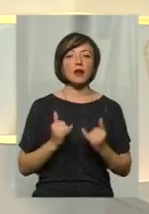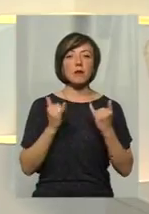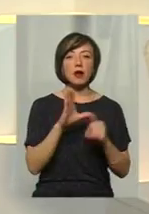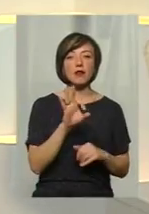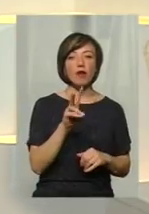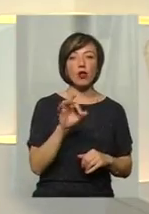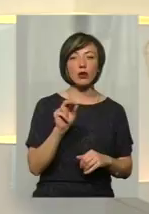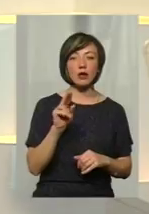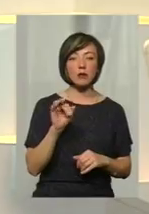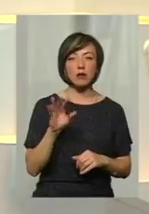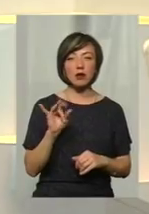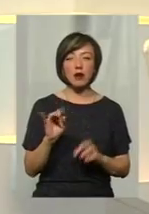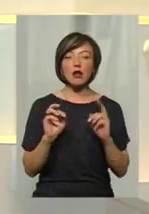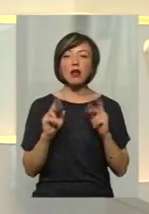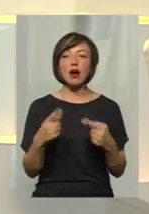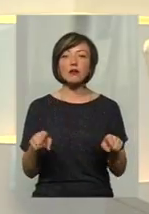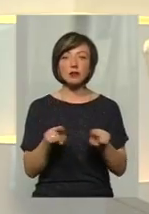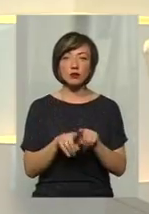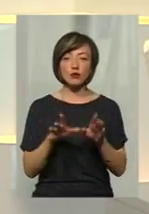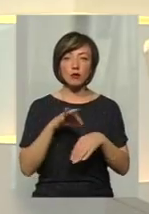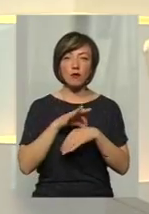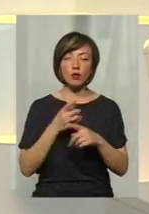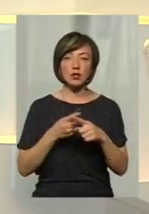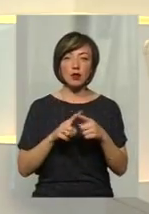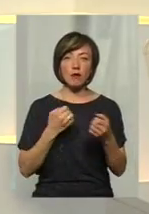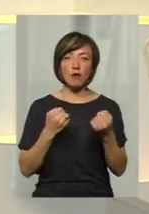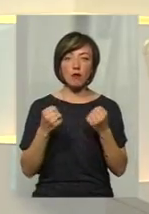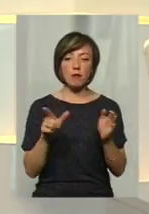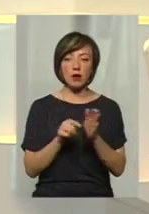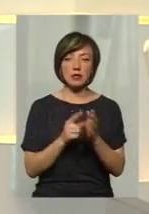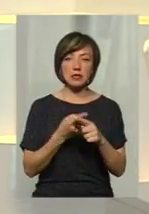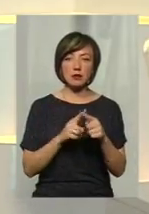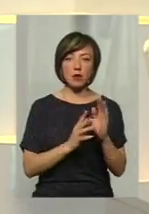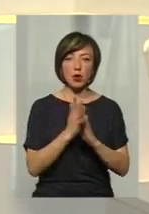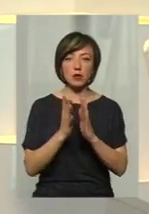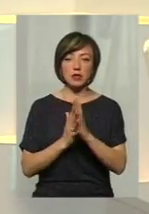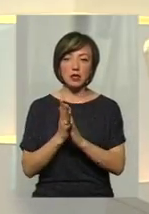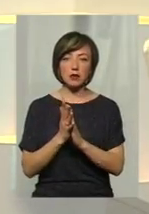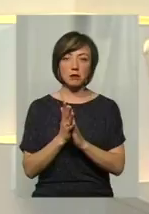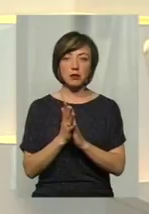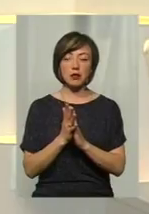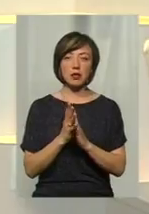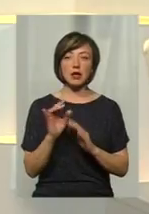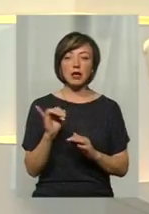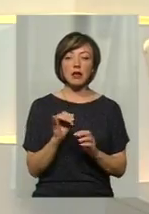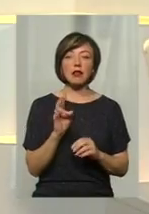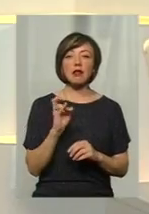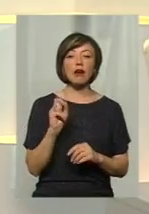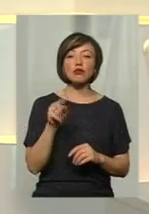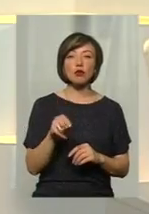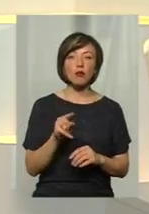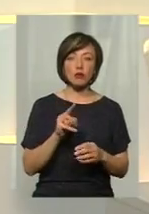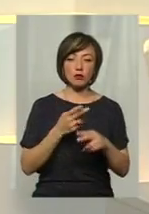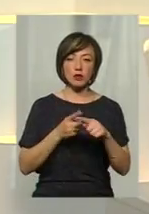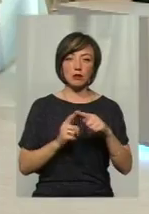все ж таки буде проходити ця боротьба з цими рослинами? На чому побудований